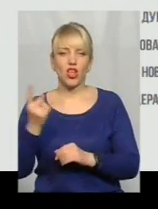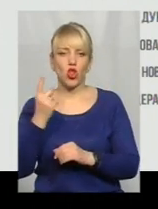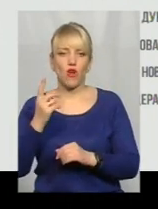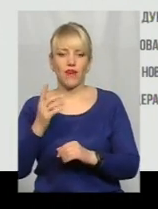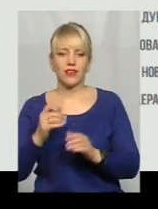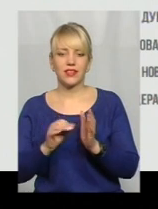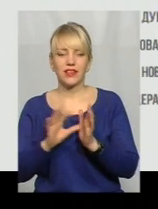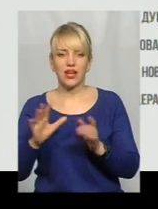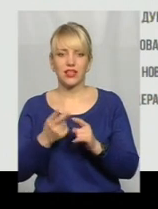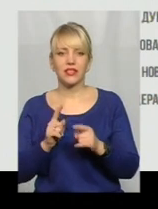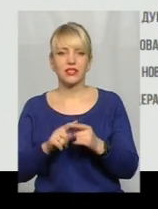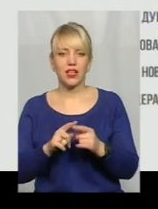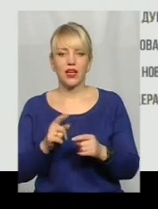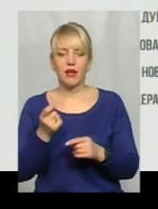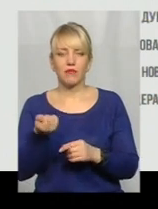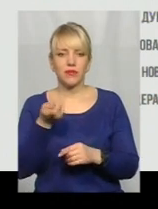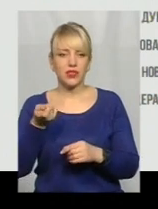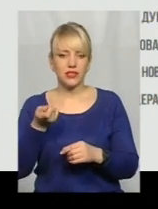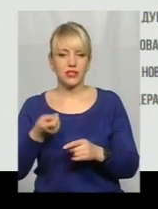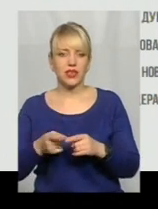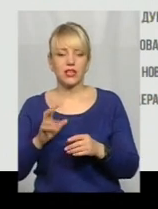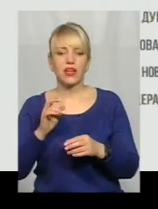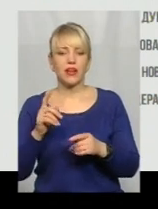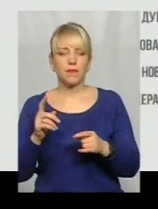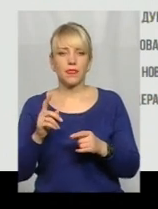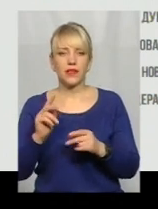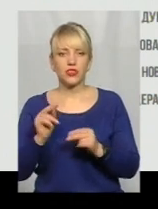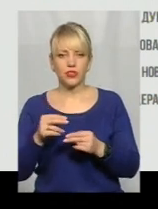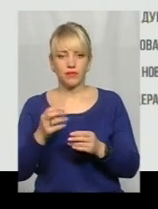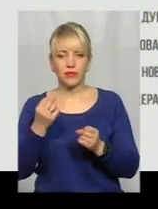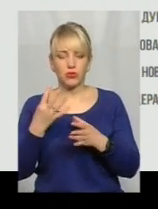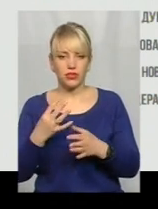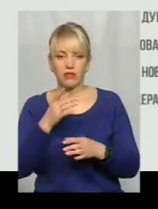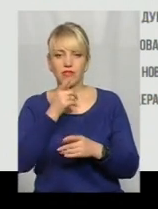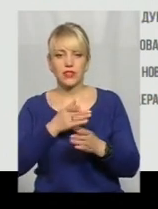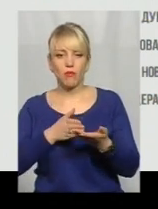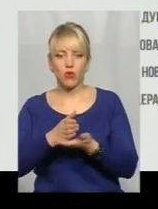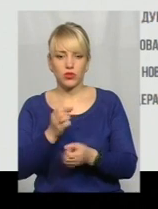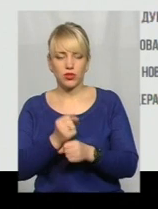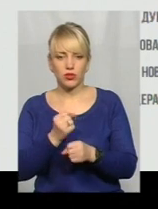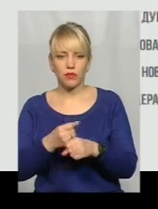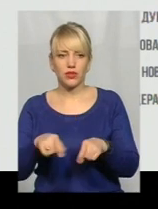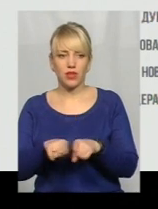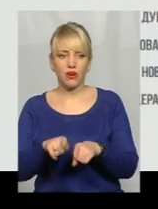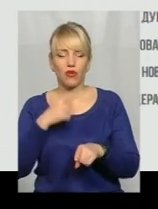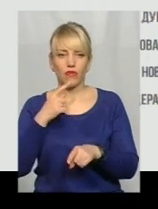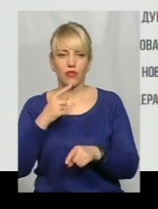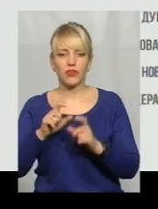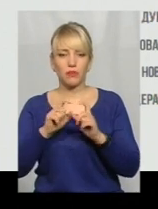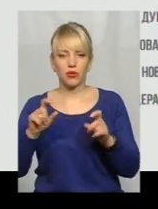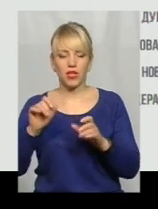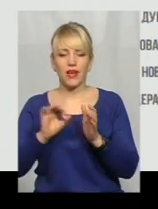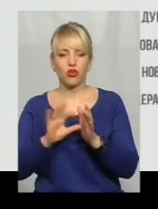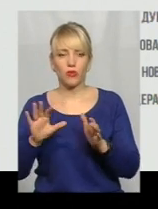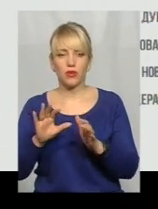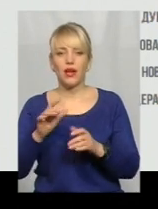це мізер на тлі енергетики, виробленої у традиційний спосіб. Так підсумували у відділі інфраструктури, загаданого вже Департаменту економічного